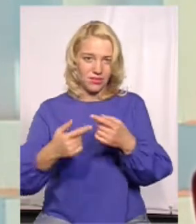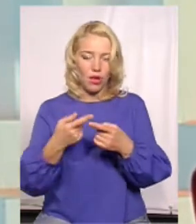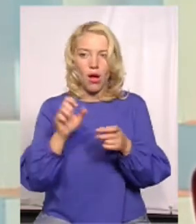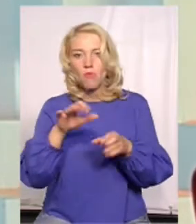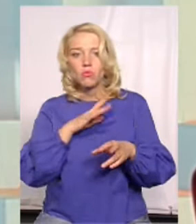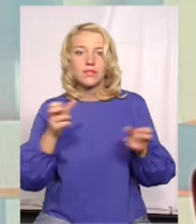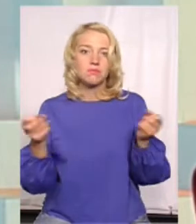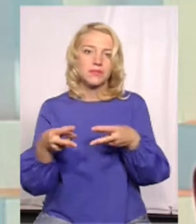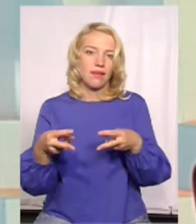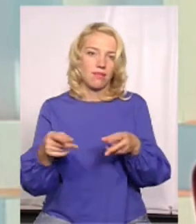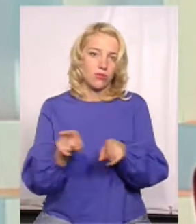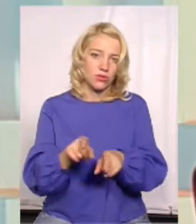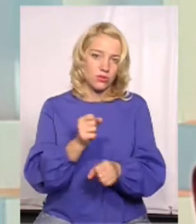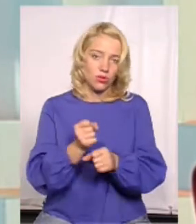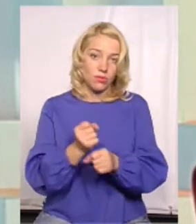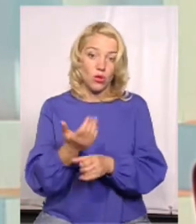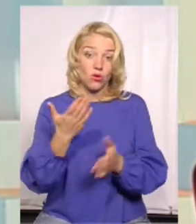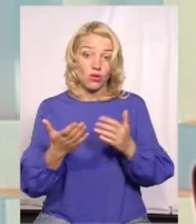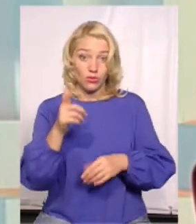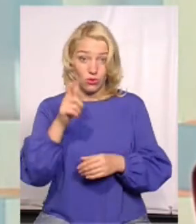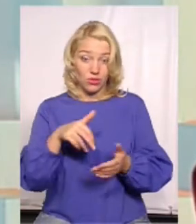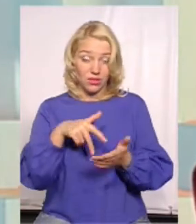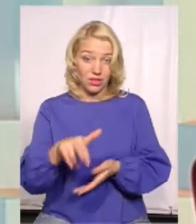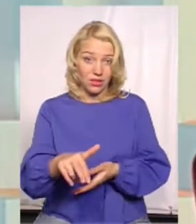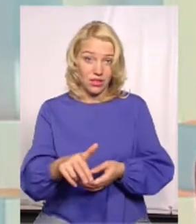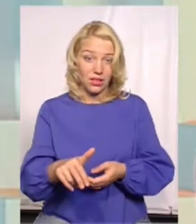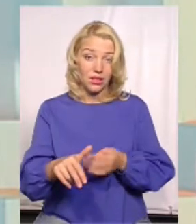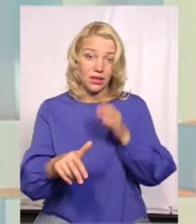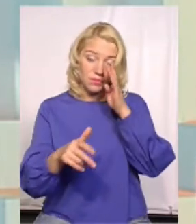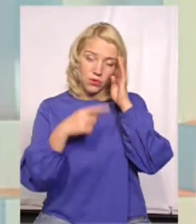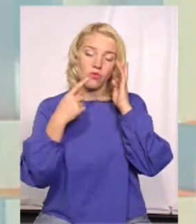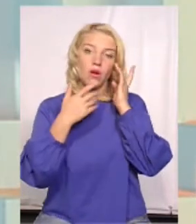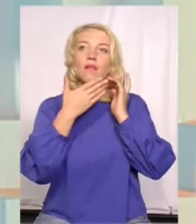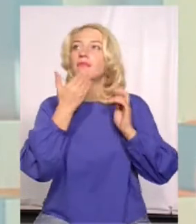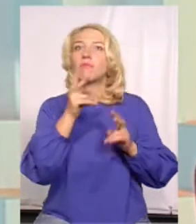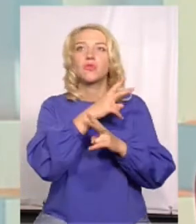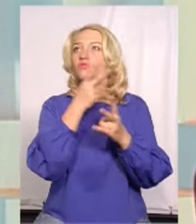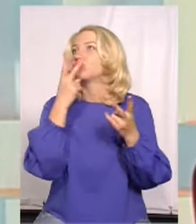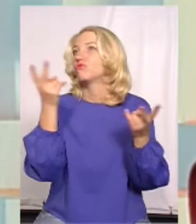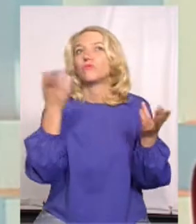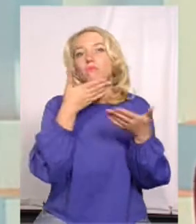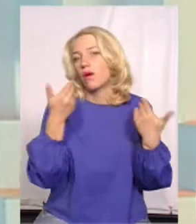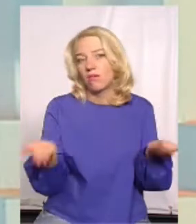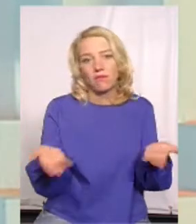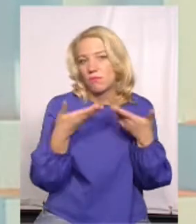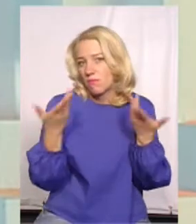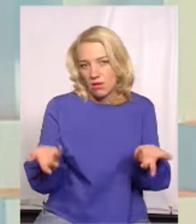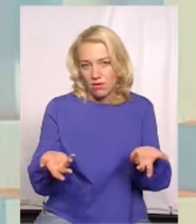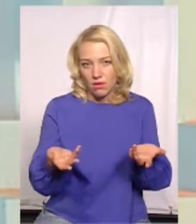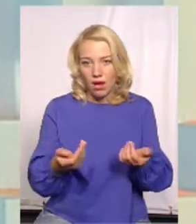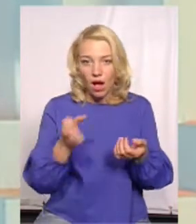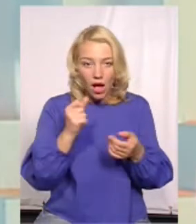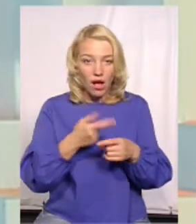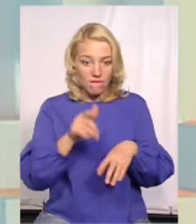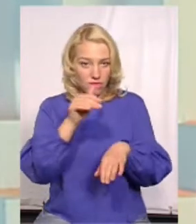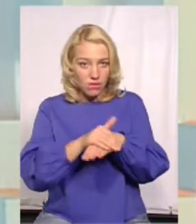зроблено. Але коли людина йде, каже нічого, нема чого дивитися, і водночас проходить біля купи об